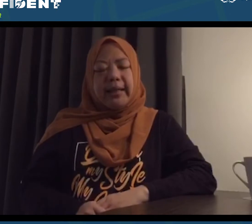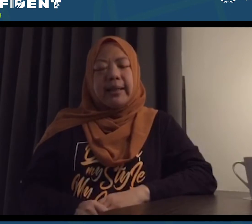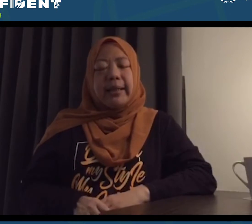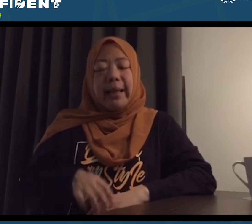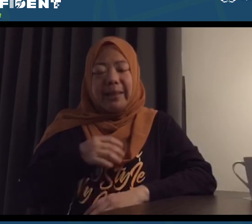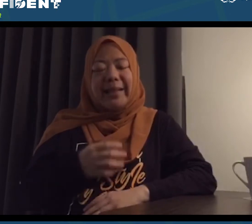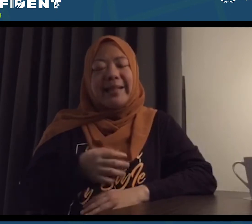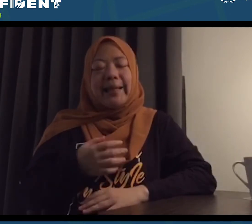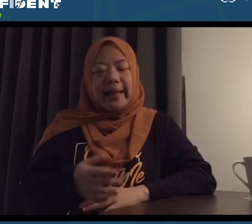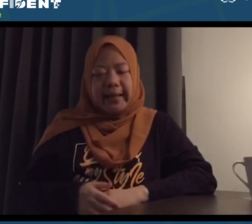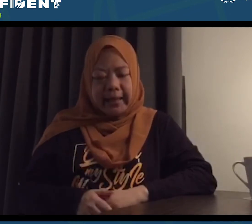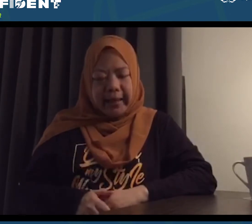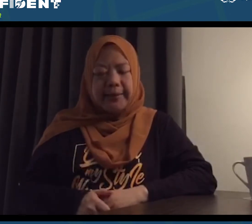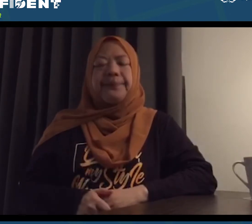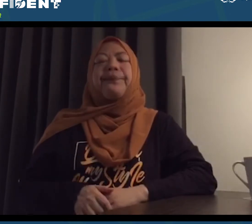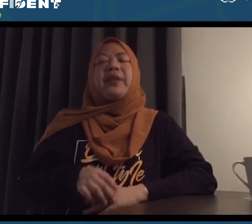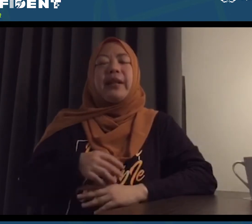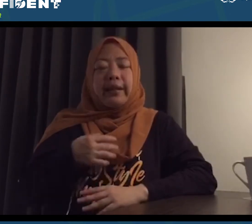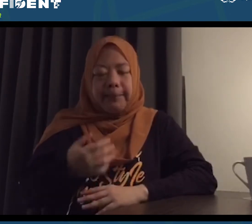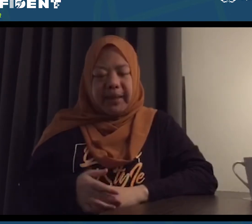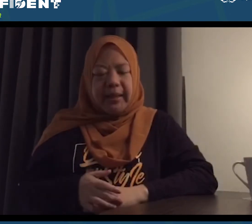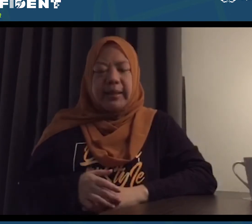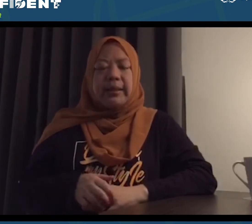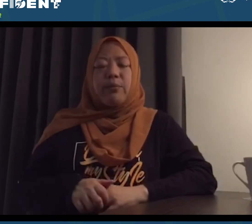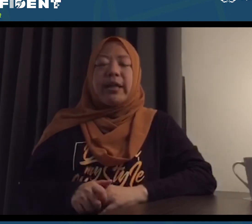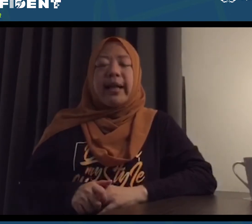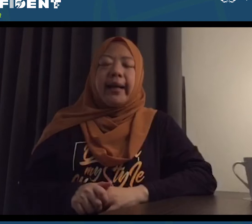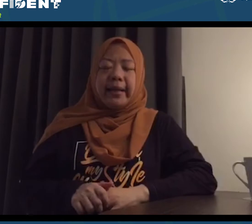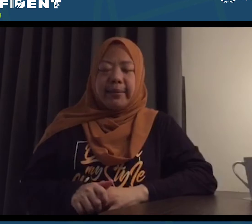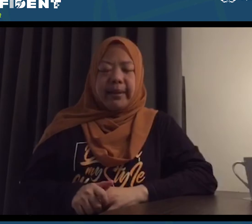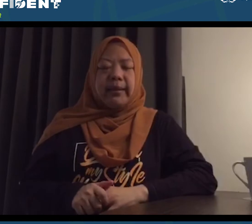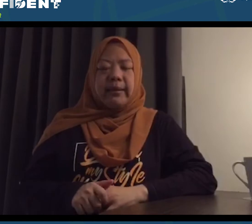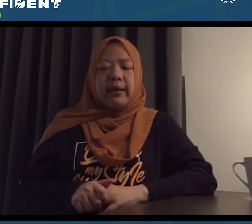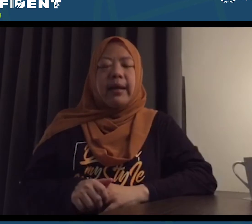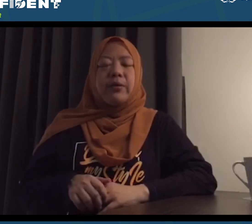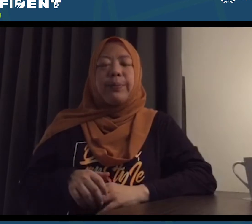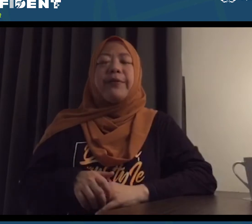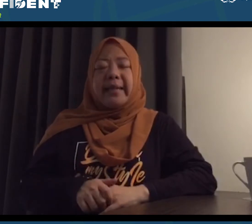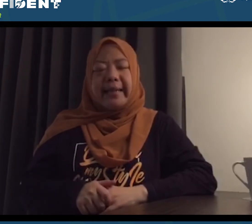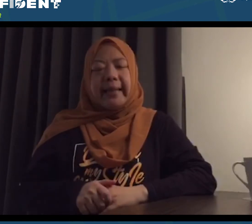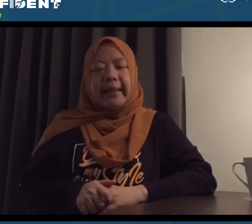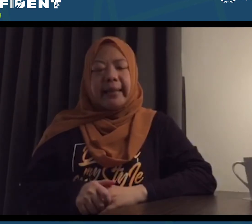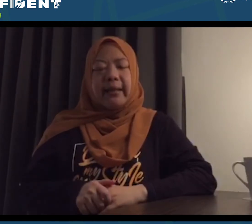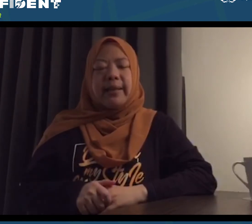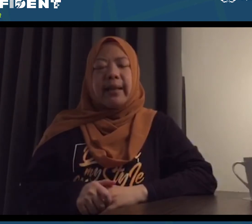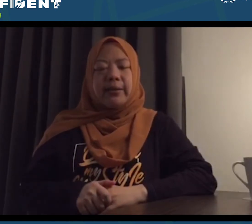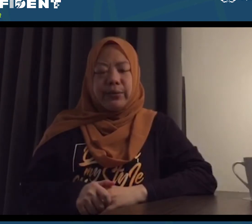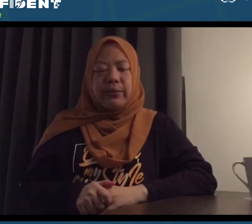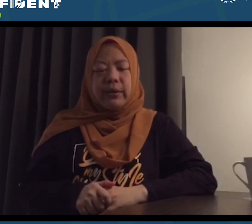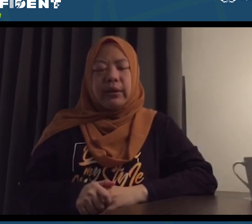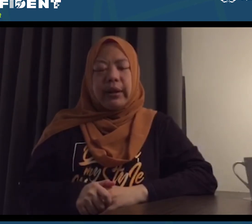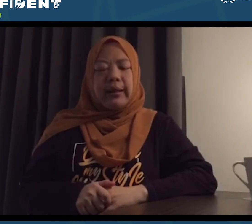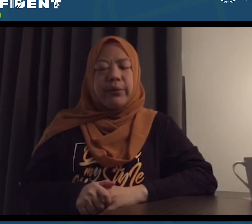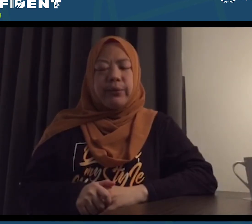disabilitas netra lainnya, tetapi semuanya dengan asesmen dan supervisi. Artinya nggak bisa